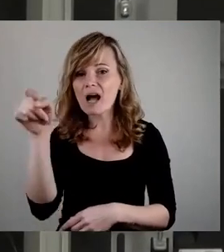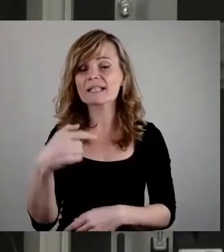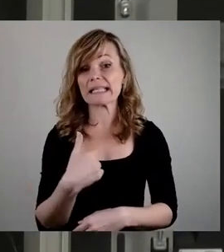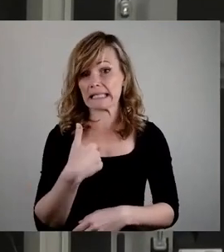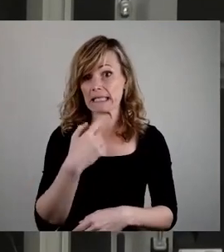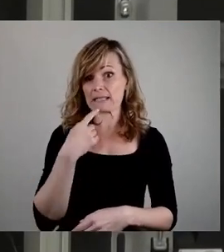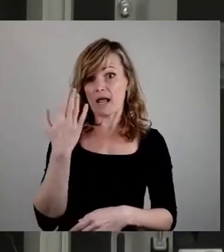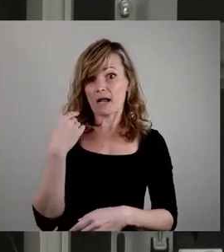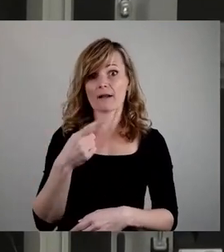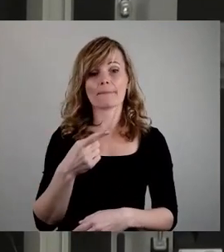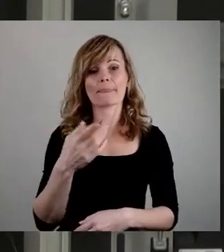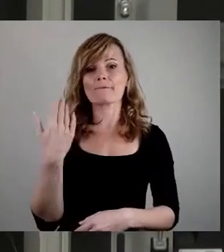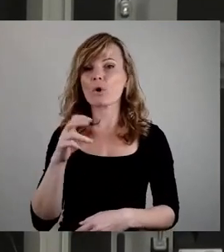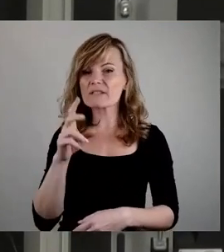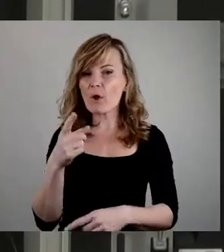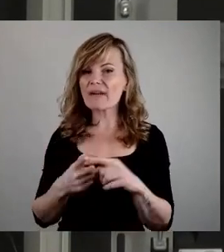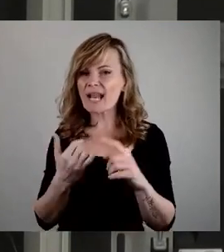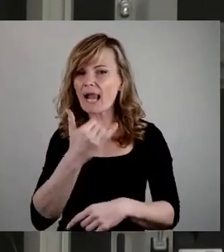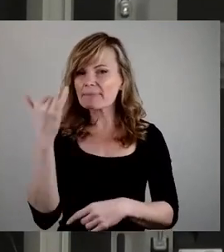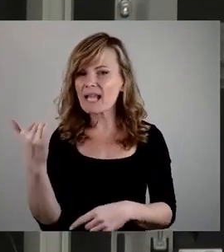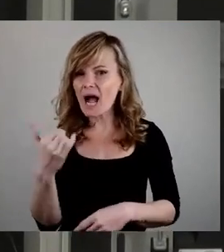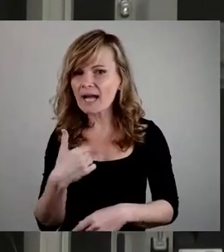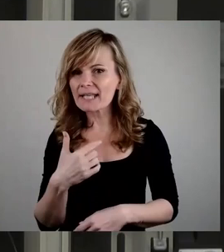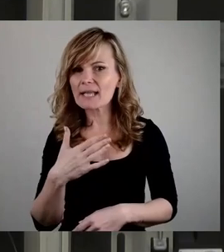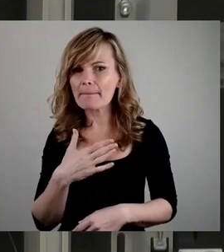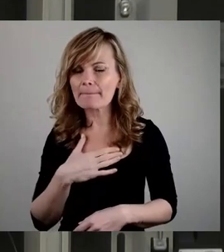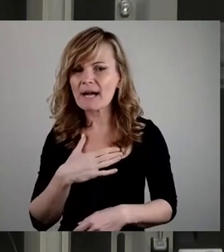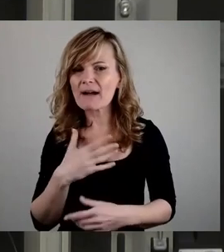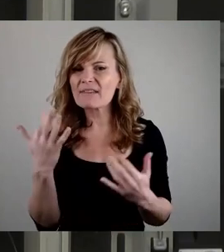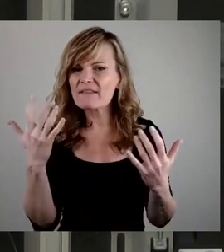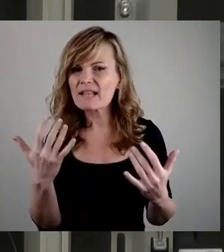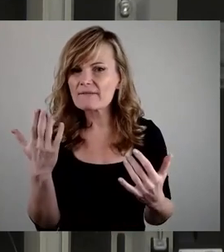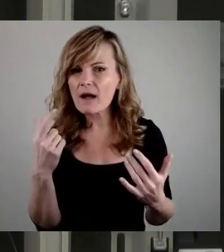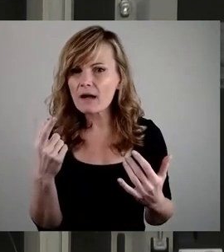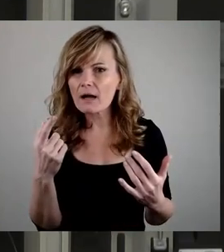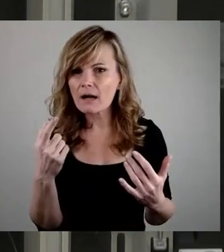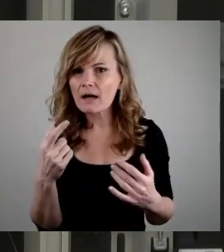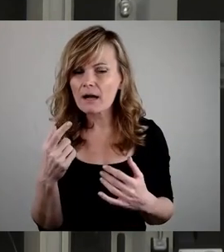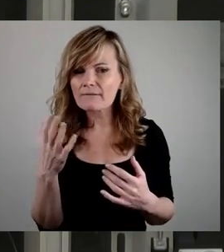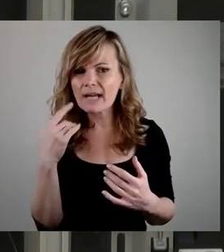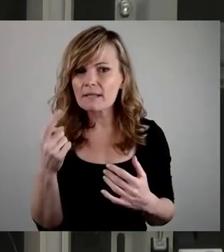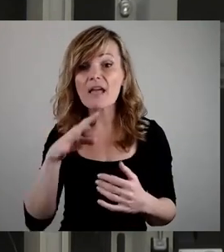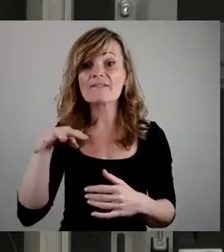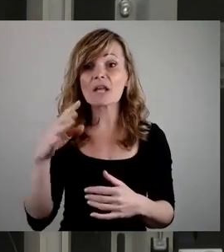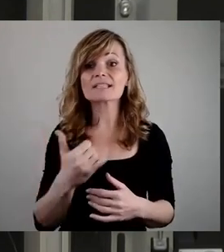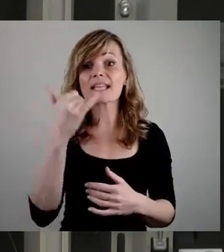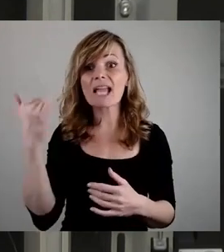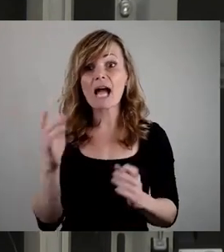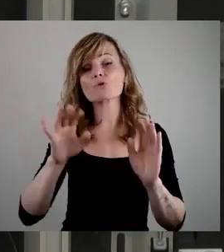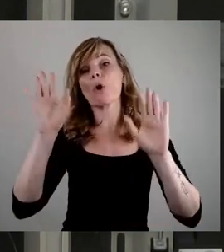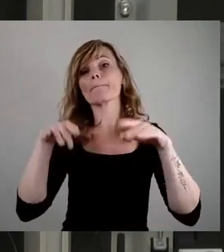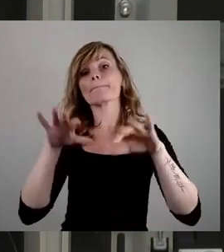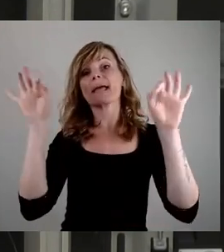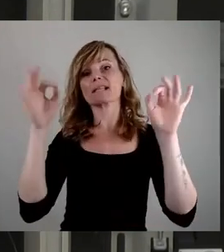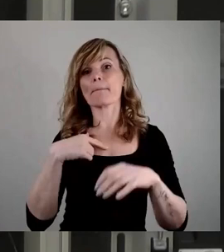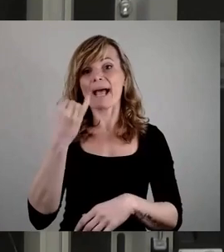vor zwölfeinhalb Jahren, meine Tochter, wie viel waren es? 14 Jahre. Wird ja noch viel besser. Wissen Sie, da war mein